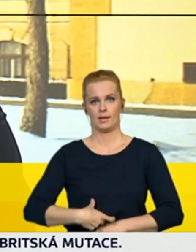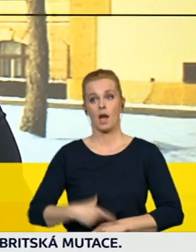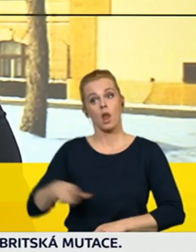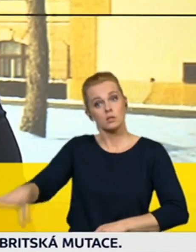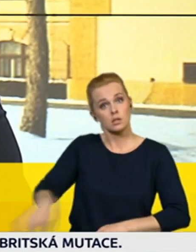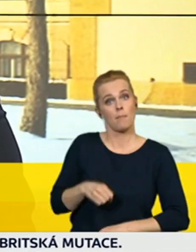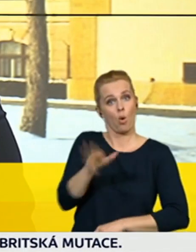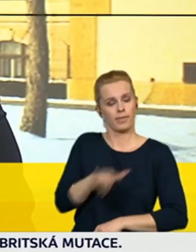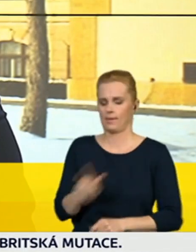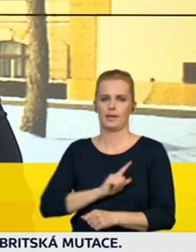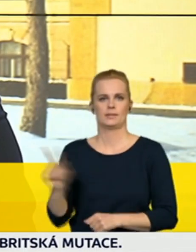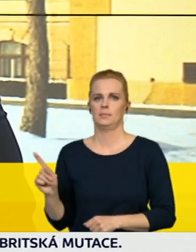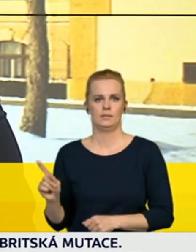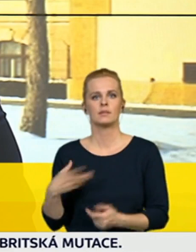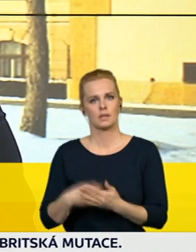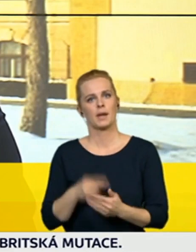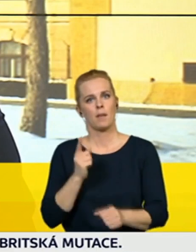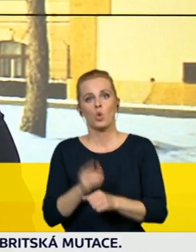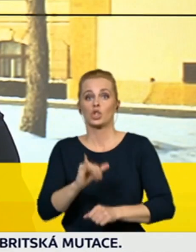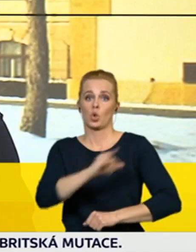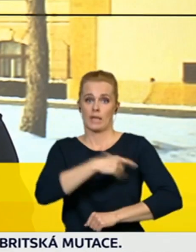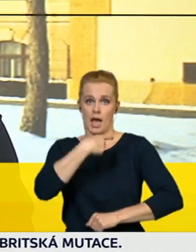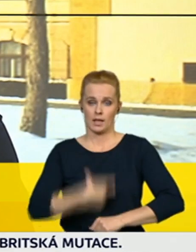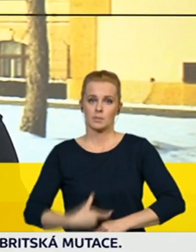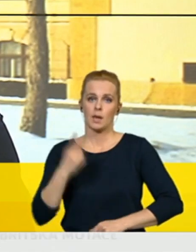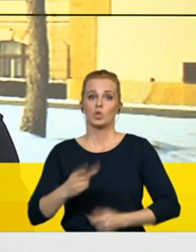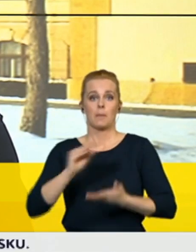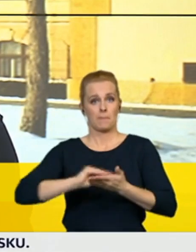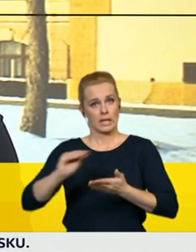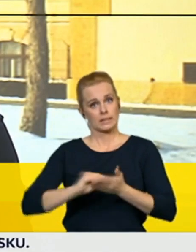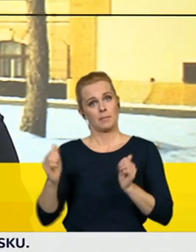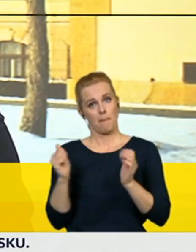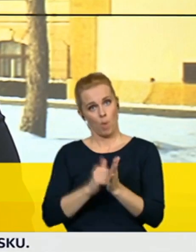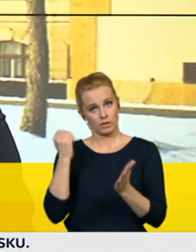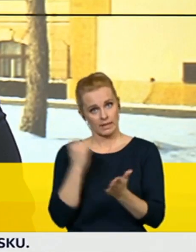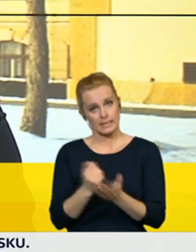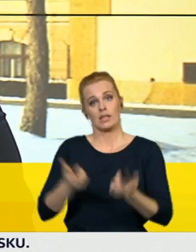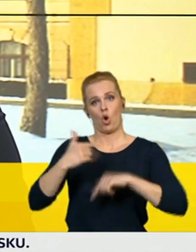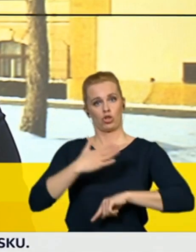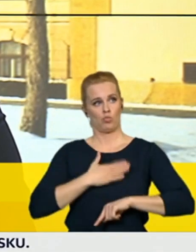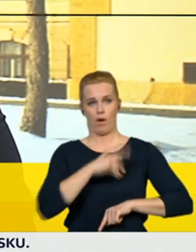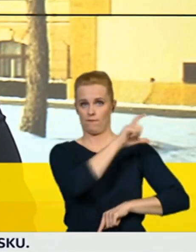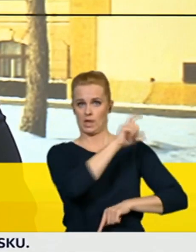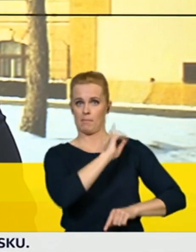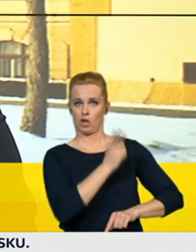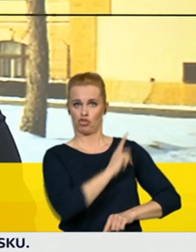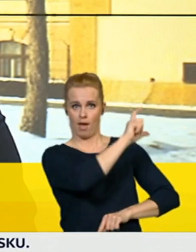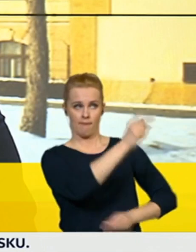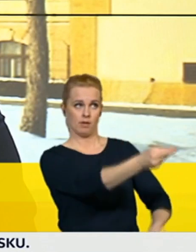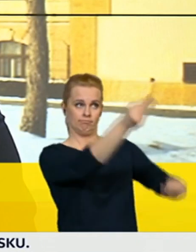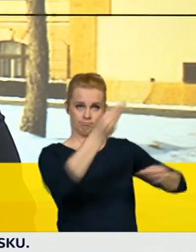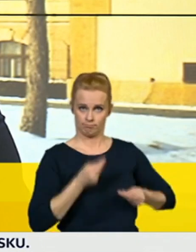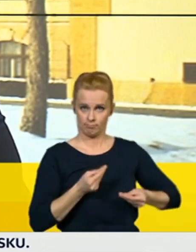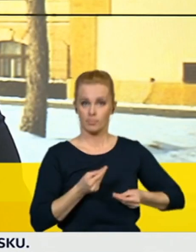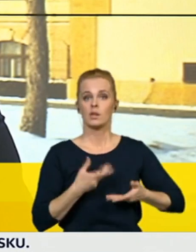dalšímu a ten zájemce ubytování se bude muset prokázat písemným potvrzením zaměstnávatele či objednatelé služby,